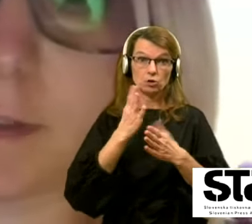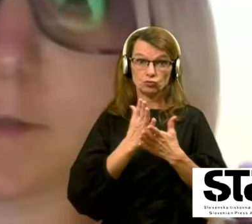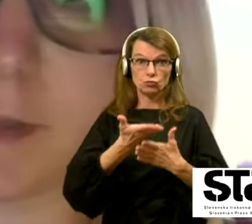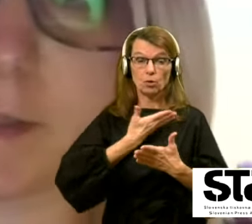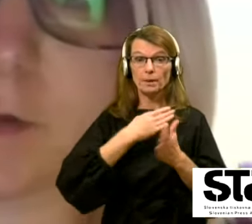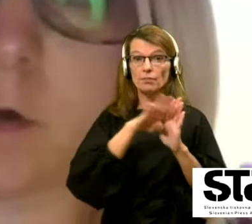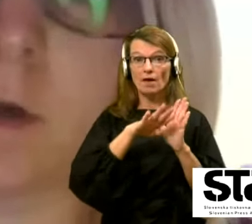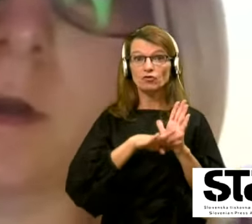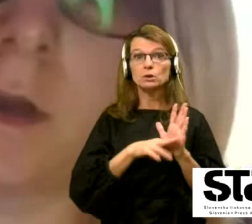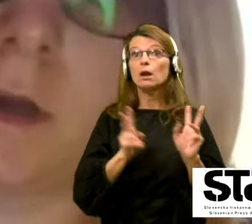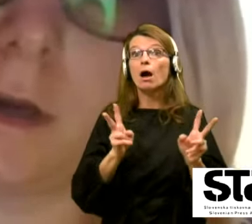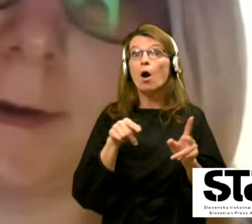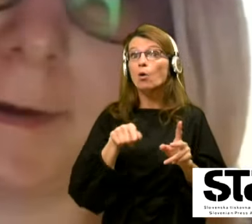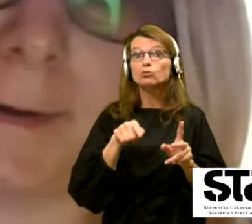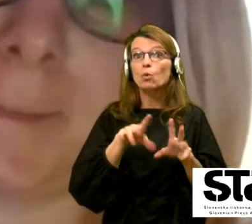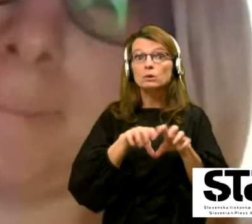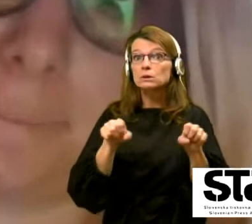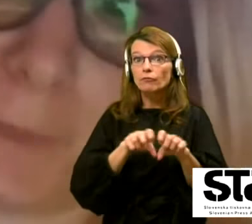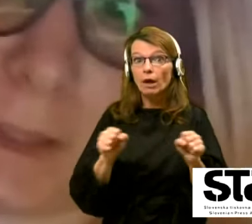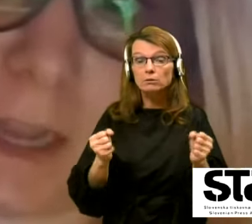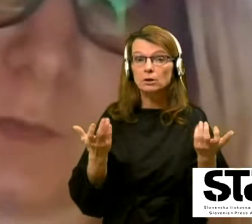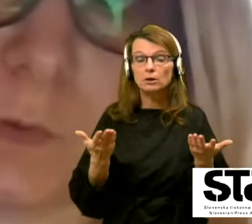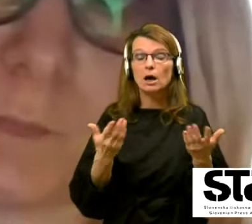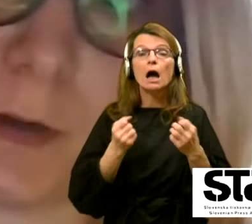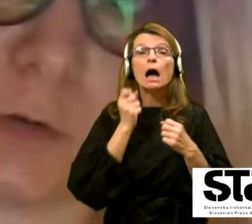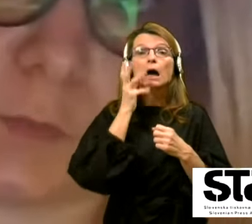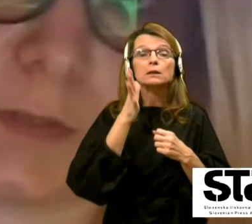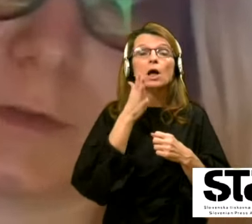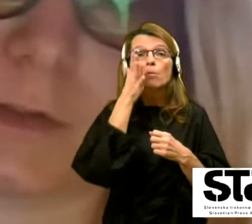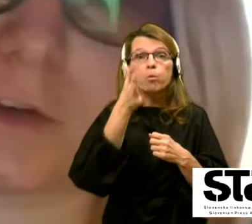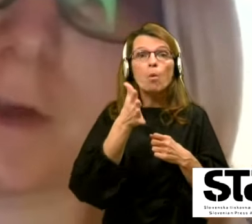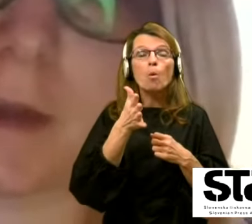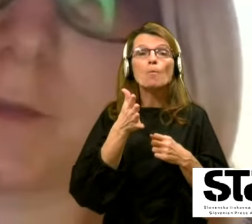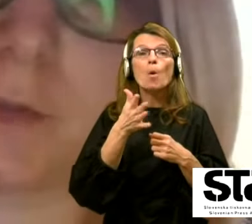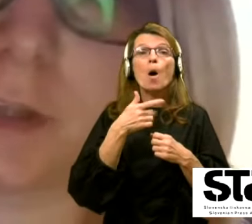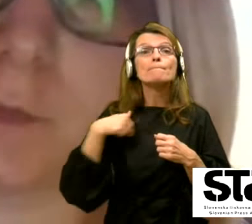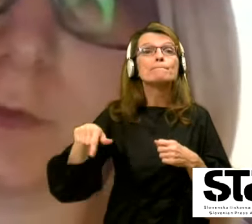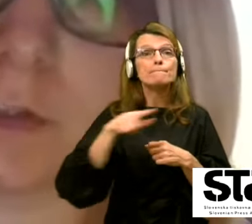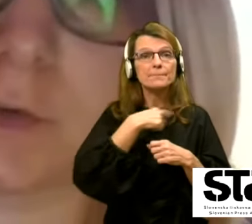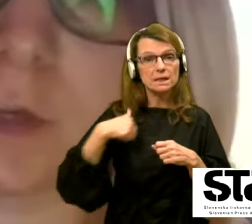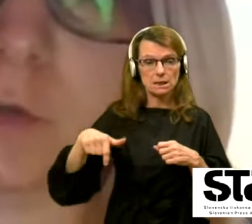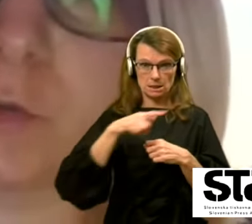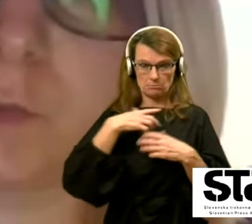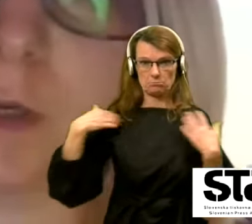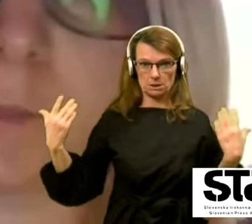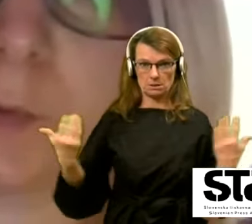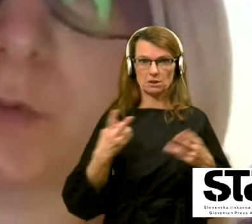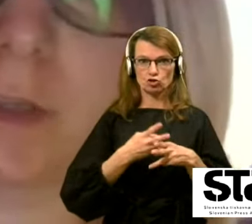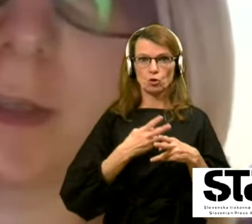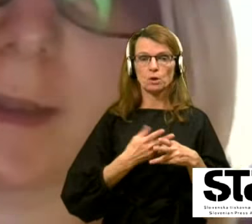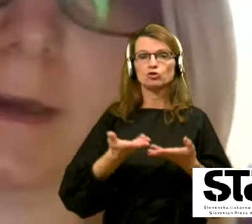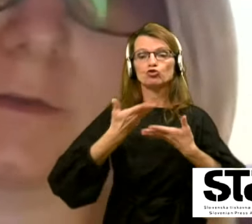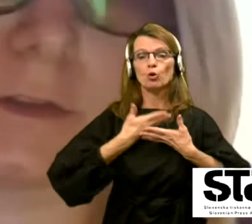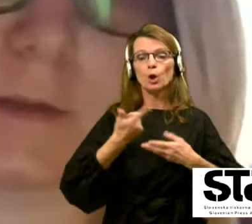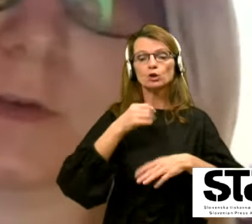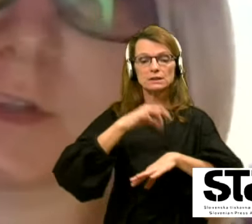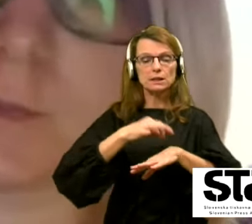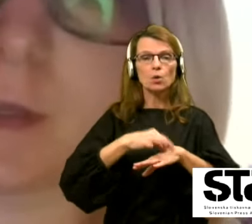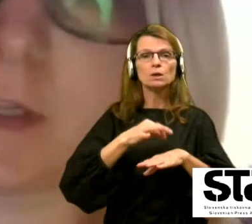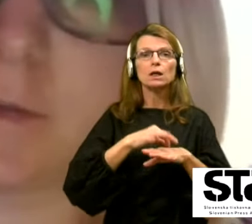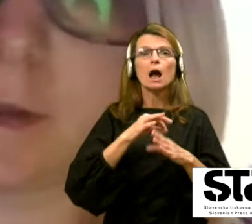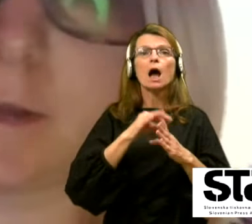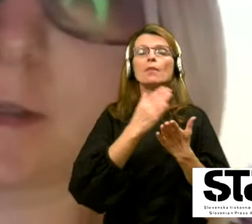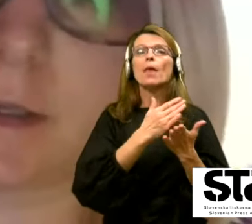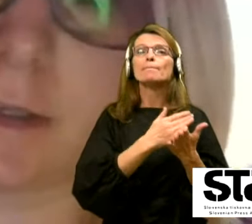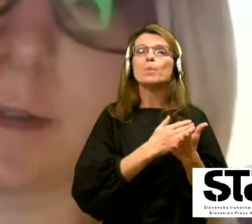kako to ne izvedajo. Daj bomo pa v bistvu državljani potem od zdravnikov dobili napotke oziroma